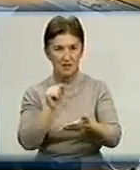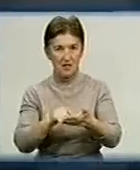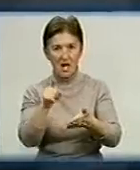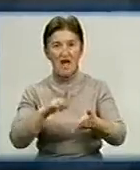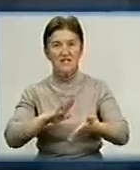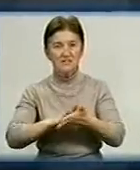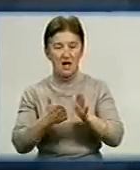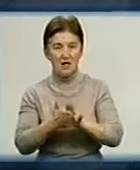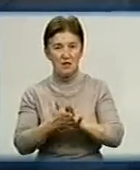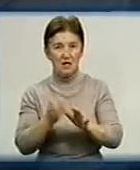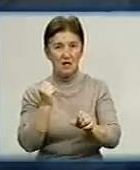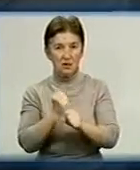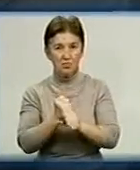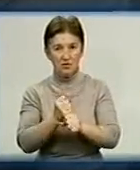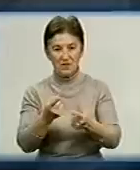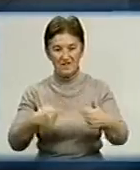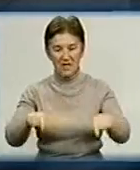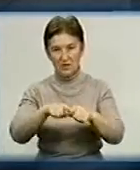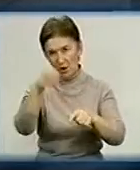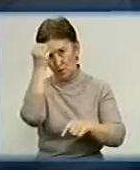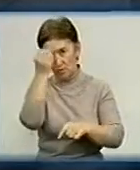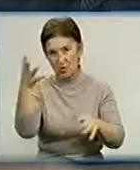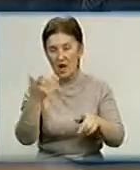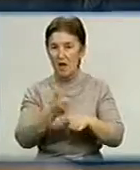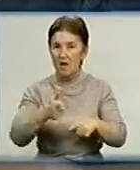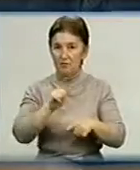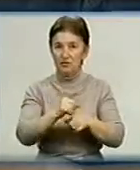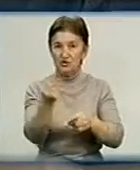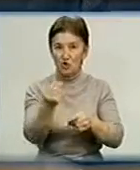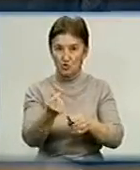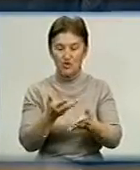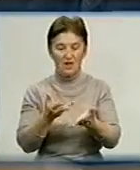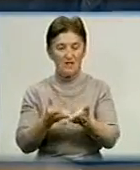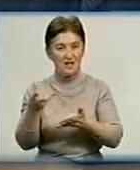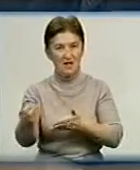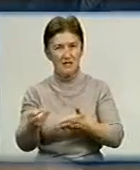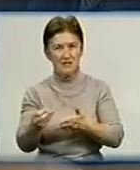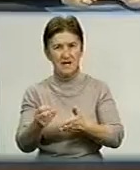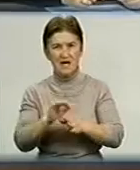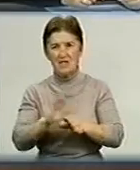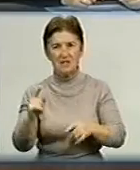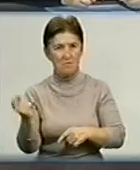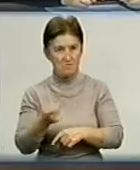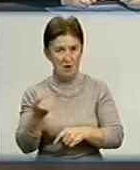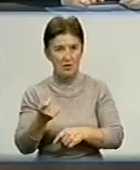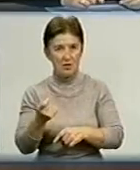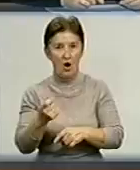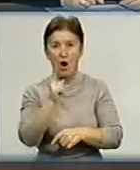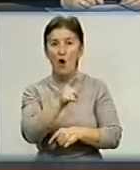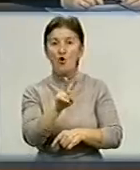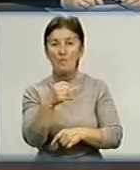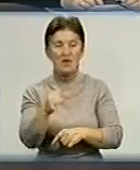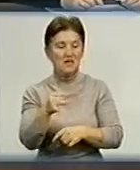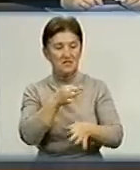протипожежної роботи у закладах культури та освіти. У більшості районів грошей на це виділяється замало, у Компанівського не передбачено зовсім. Після